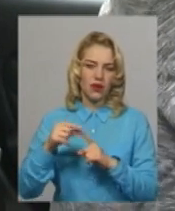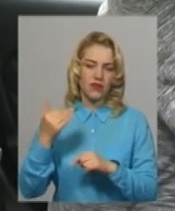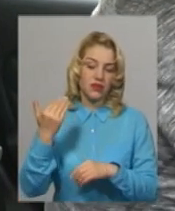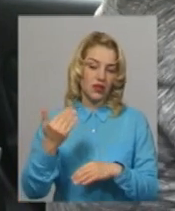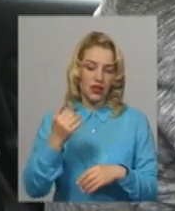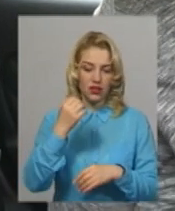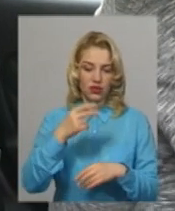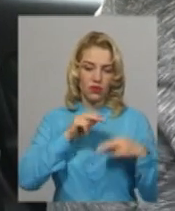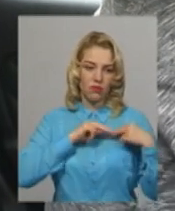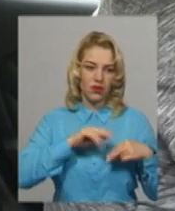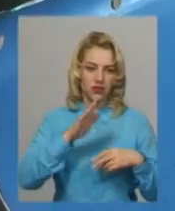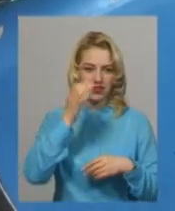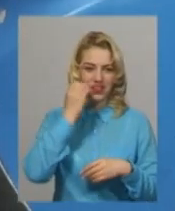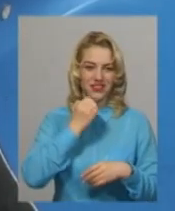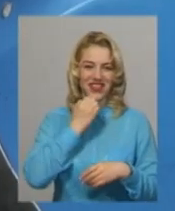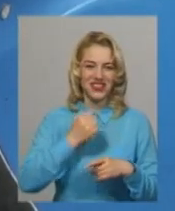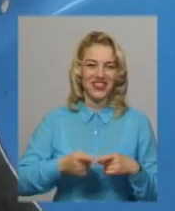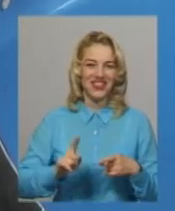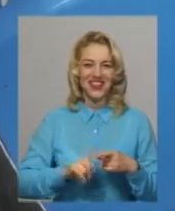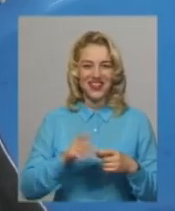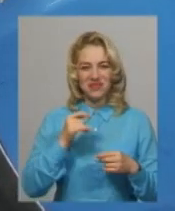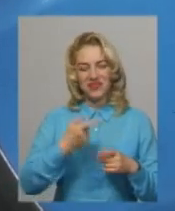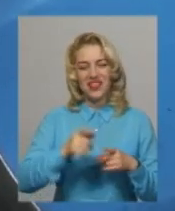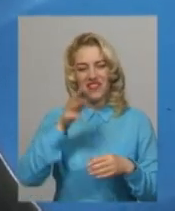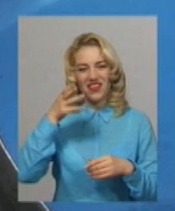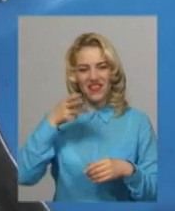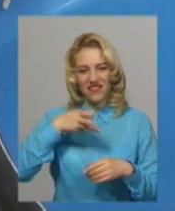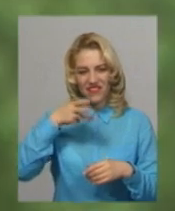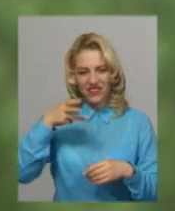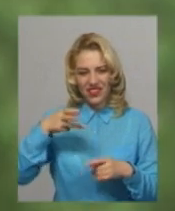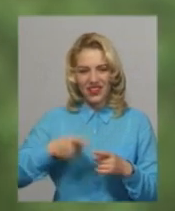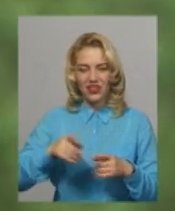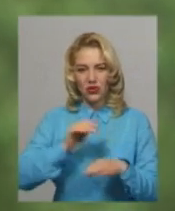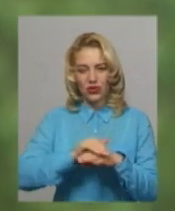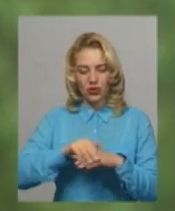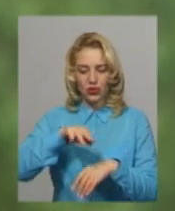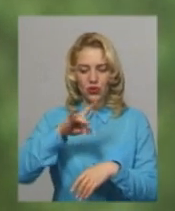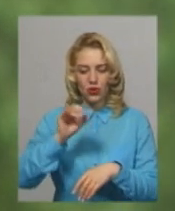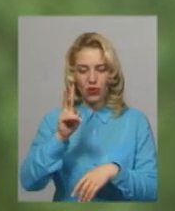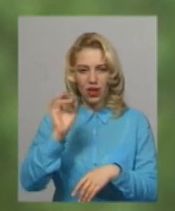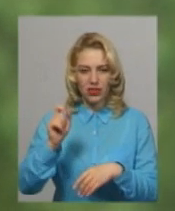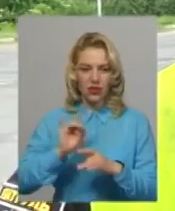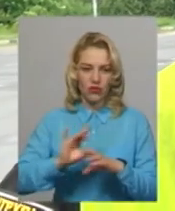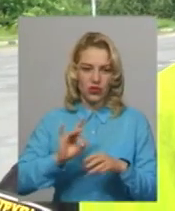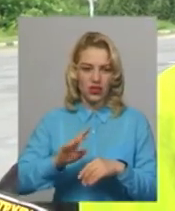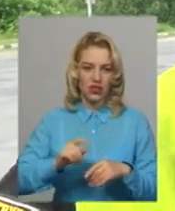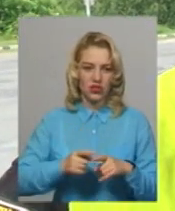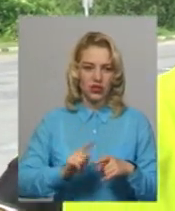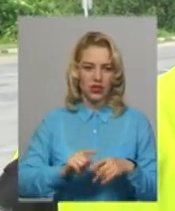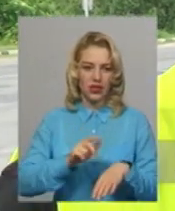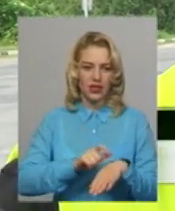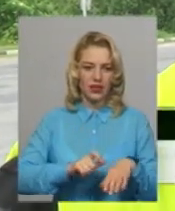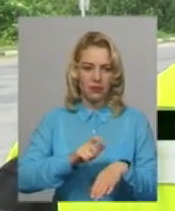працю тільки вдячний. Відео і фото неможливо стерти з пристрою Трукам, каже інспектор патрульної поліції Віктор Пиріжок. Кожне